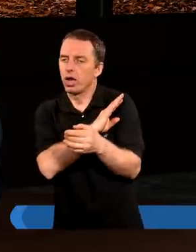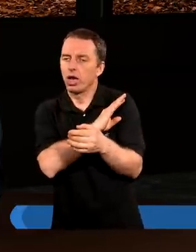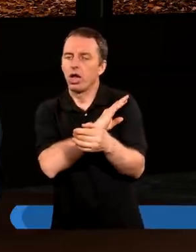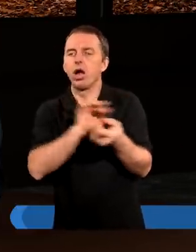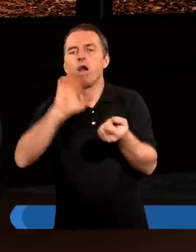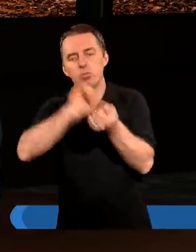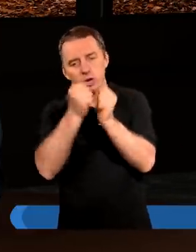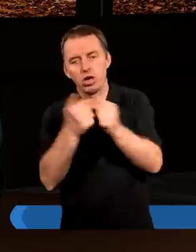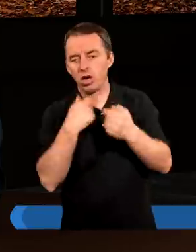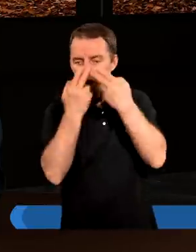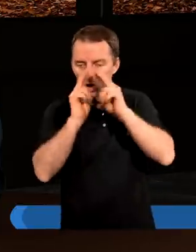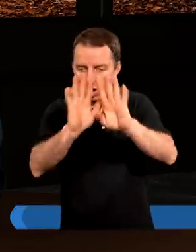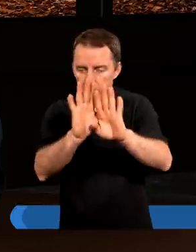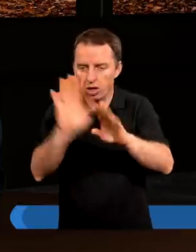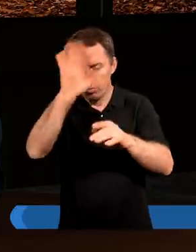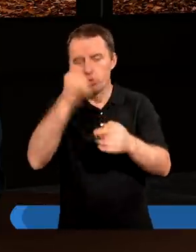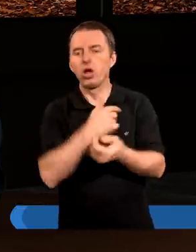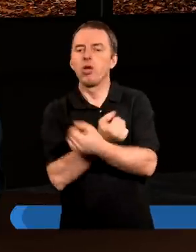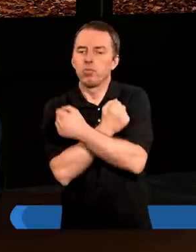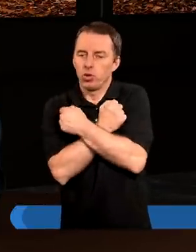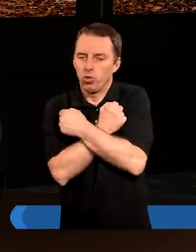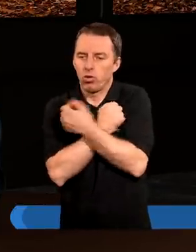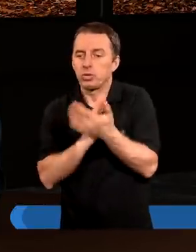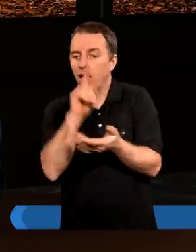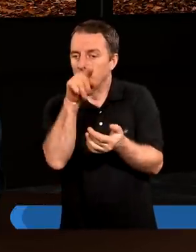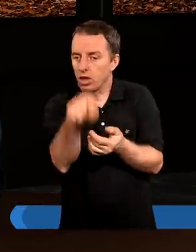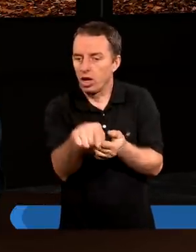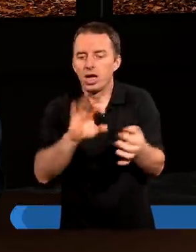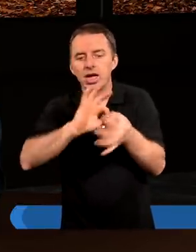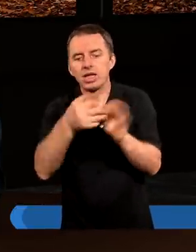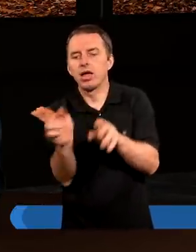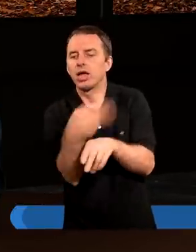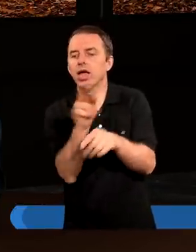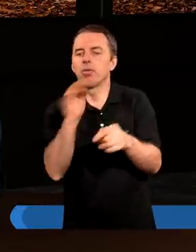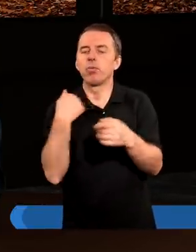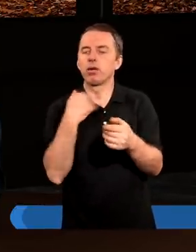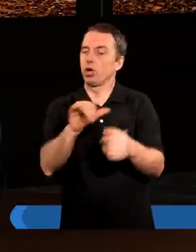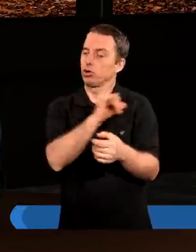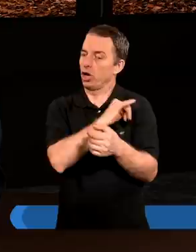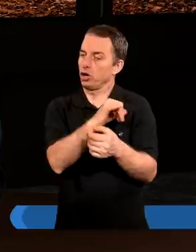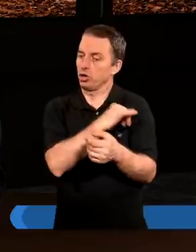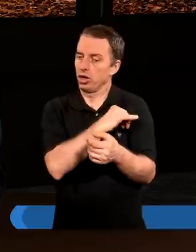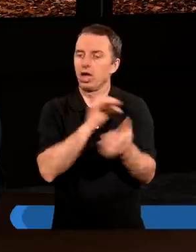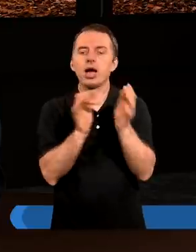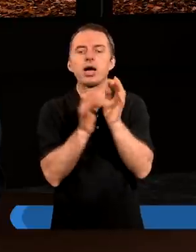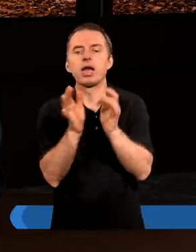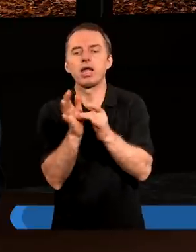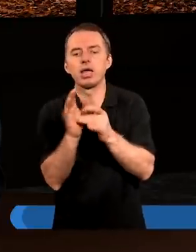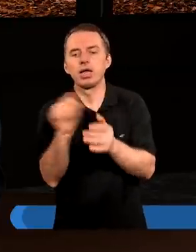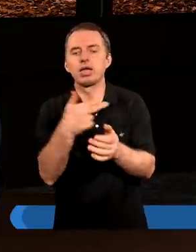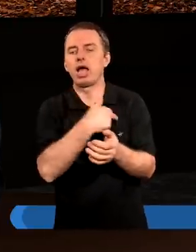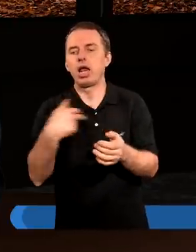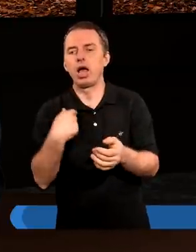Bóg natomiast okazuje nam swoją miłość przez to, że gdy byliśmy jeszcze grzesznikami, Chrystus